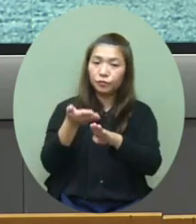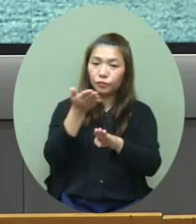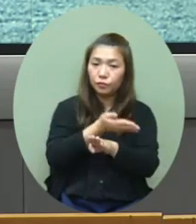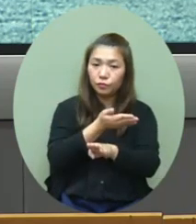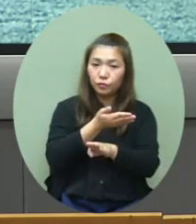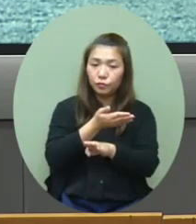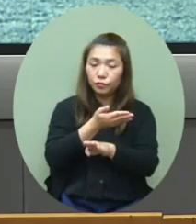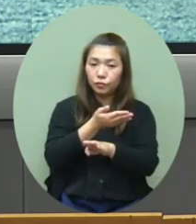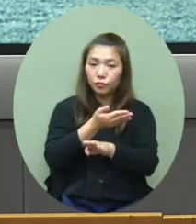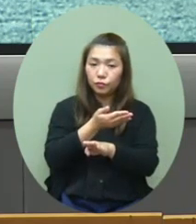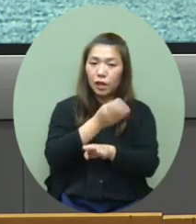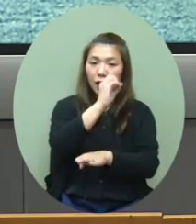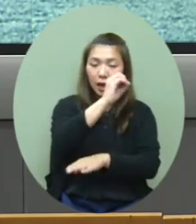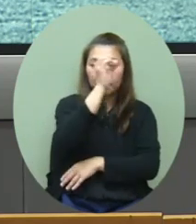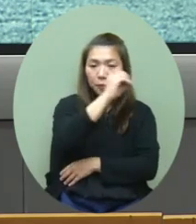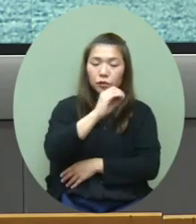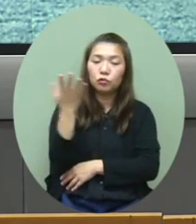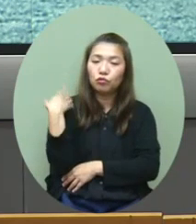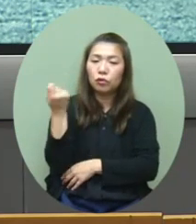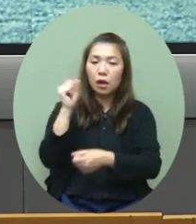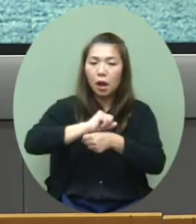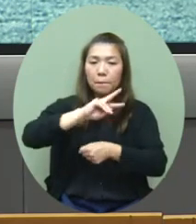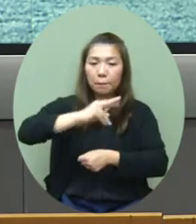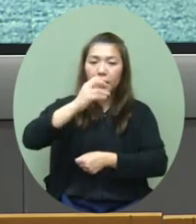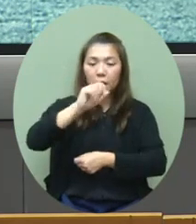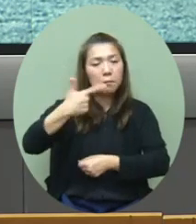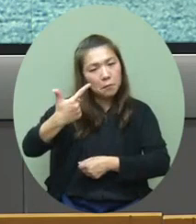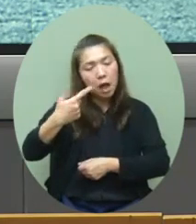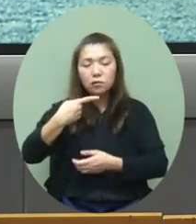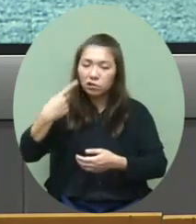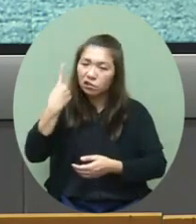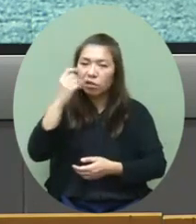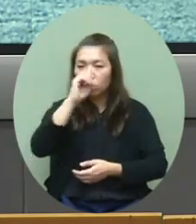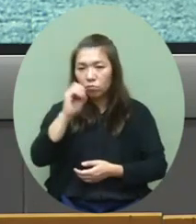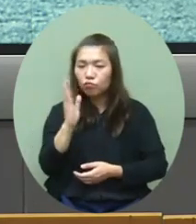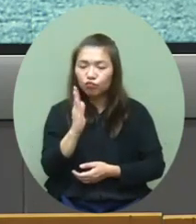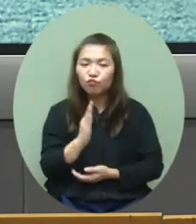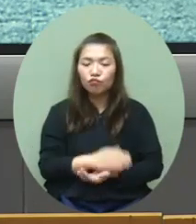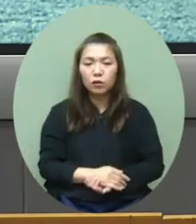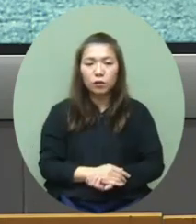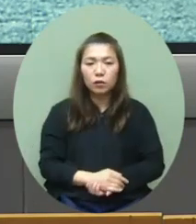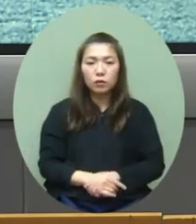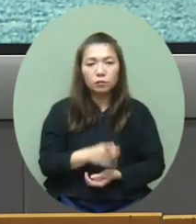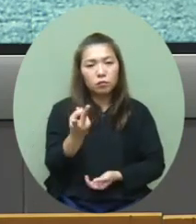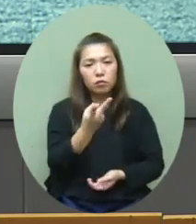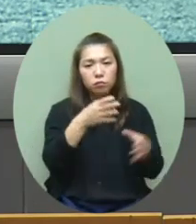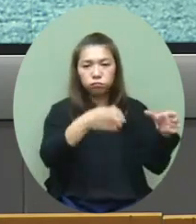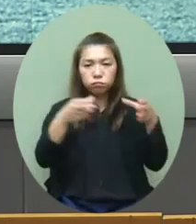去到的大概是0.8或者1就是兩